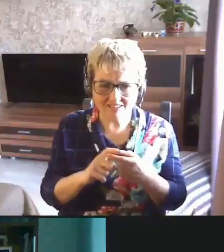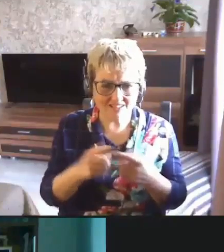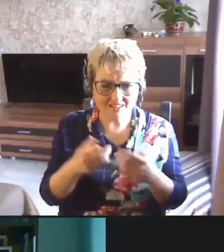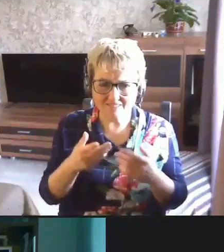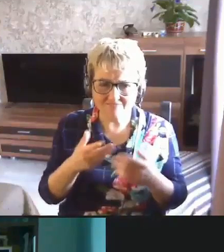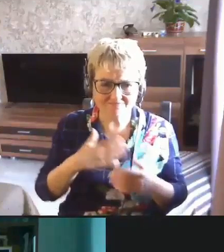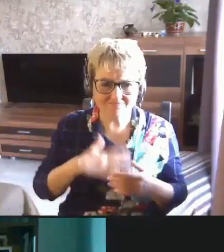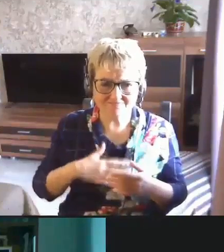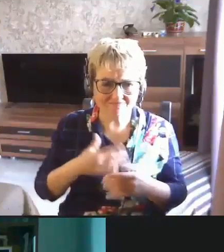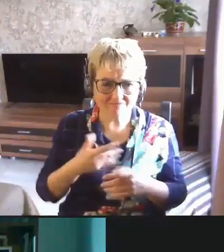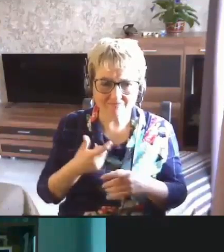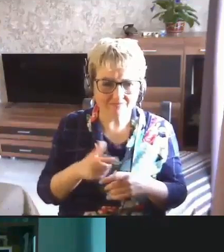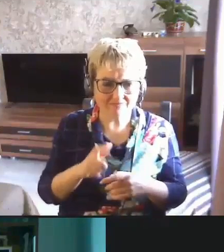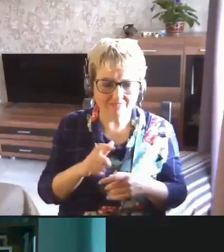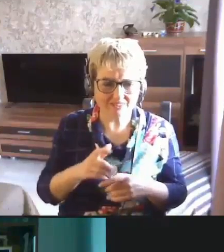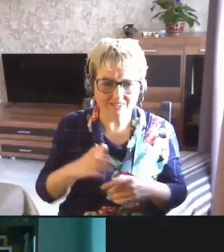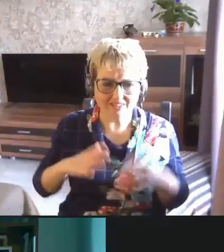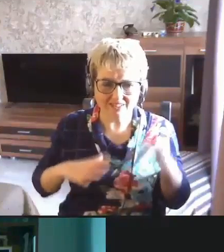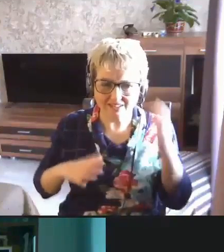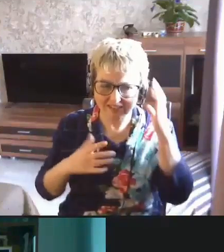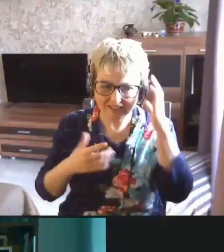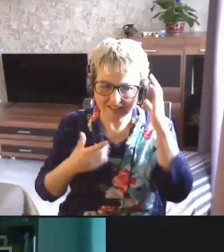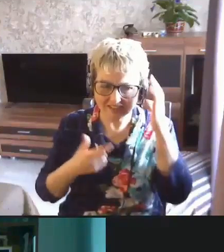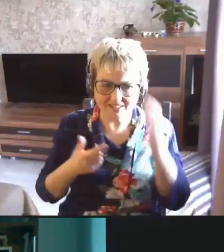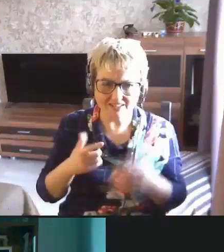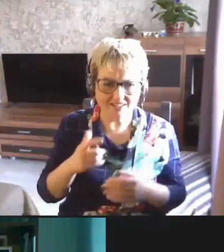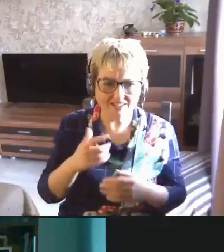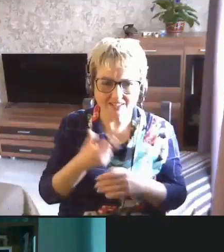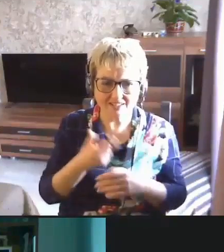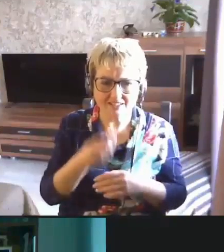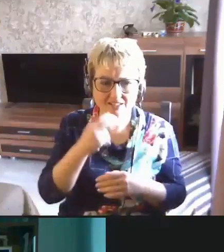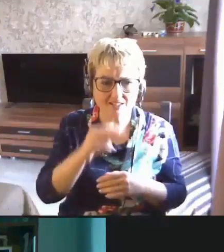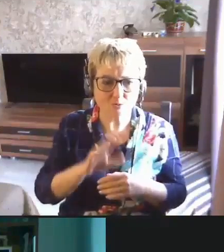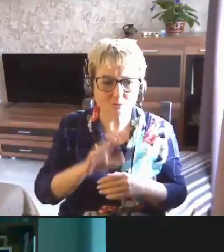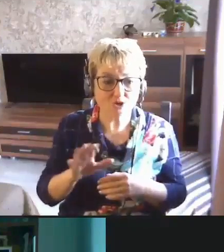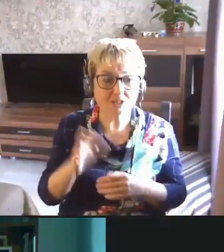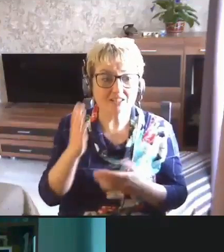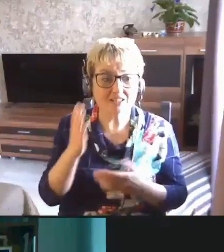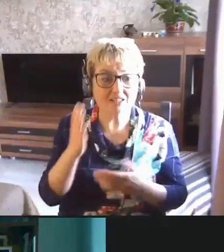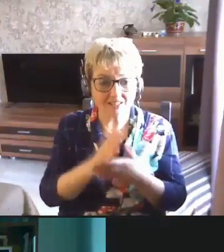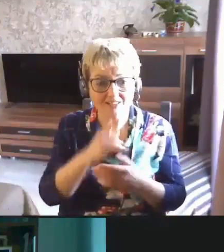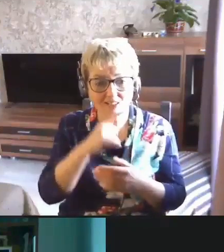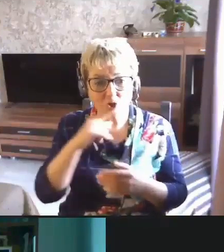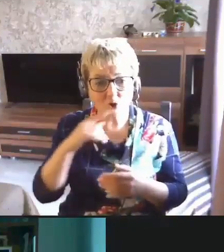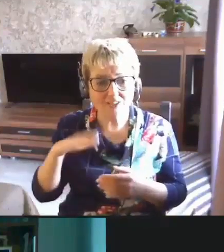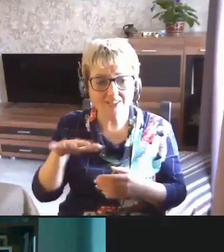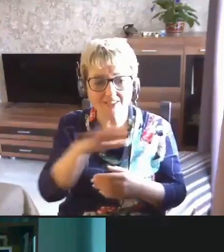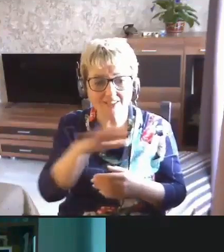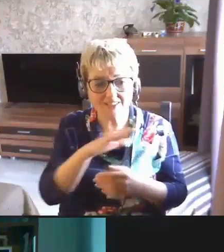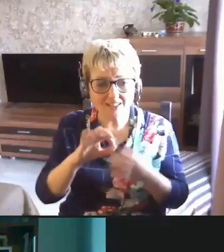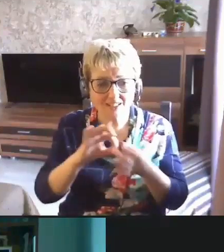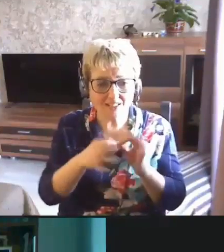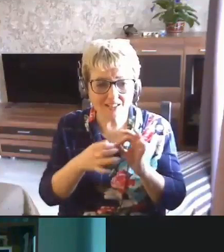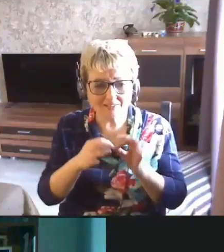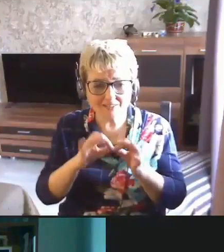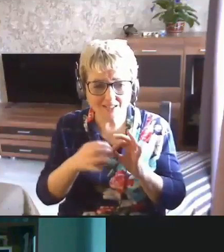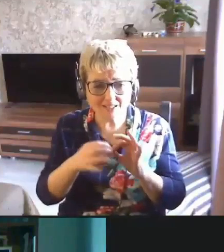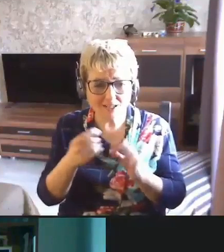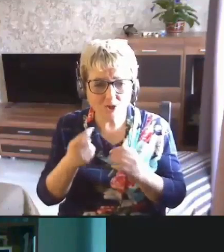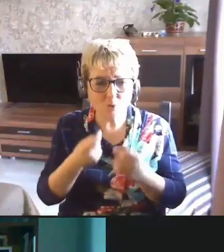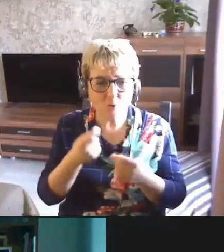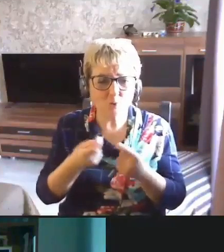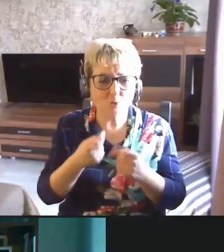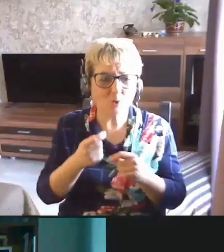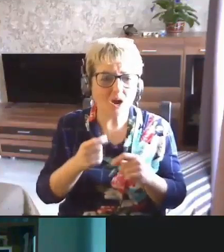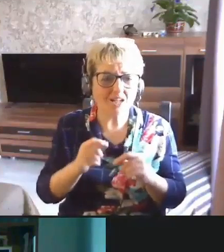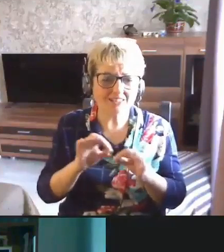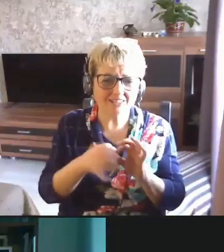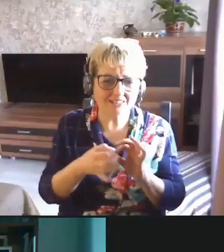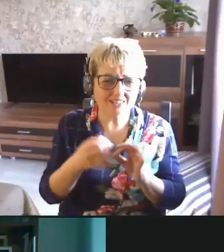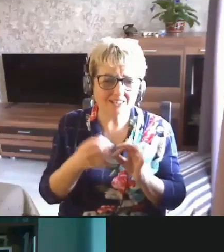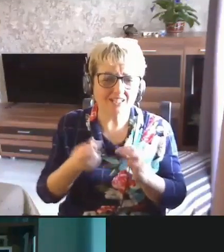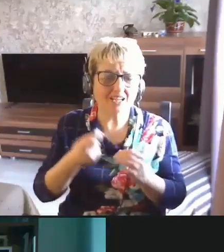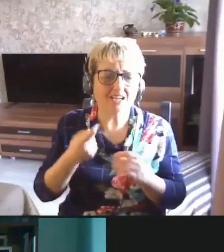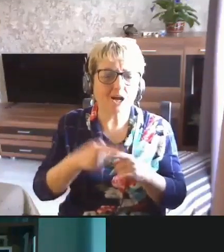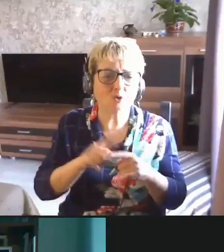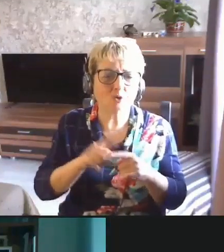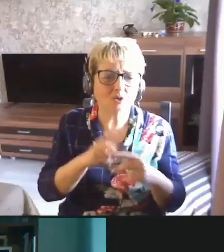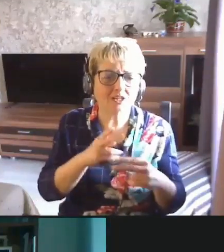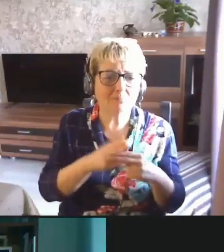оставляя делать лучше. Естественно, у нас есть российские нюансы, которые препятствуют